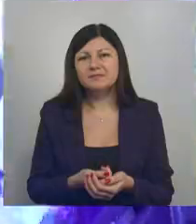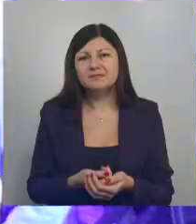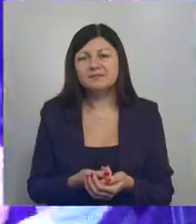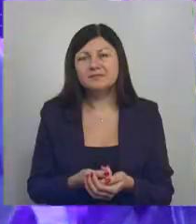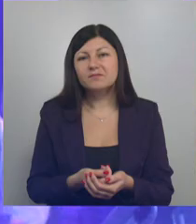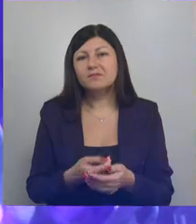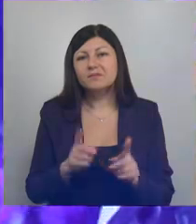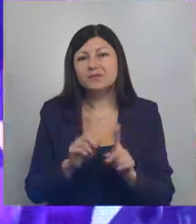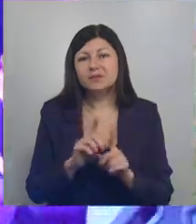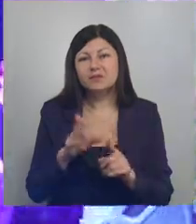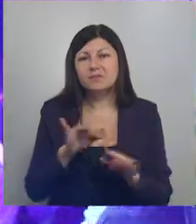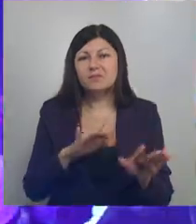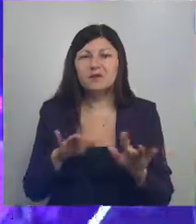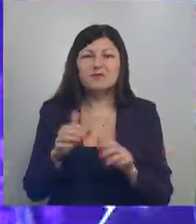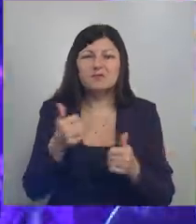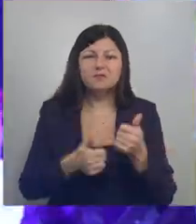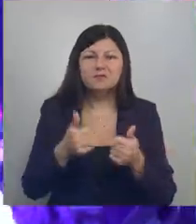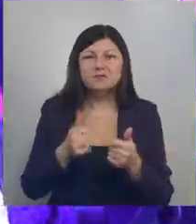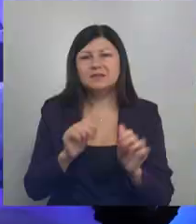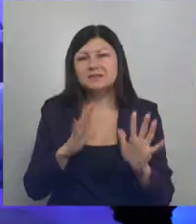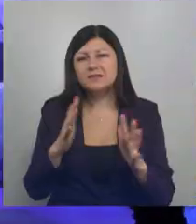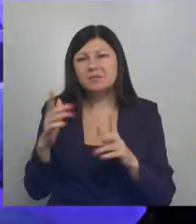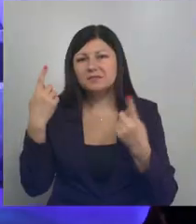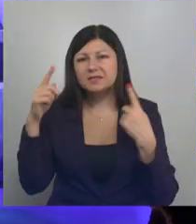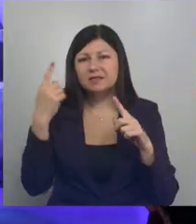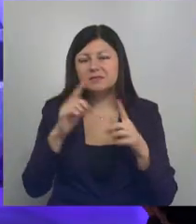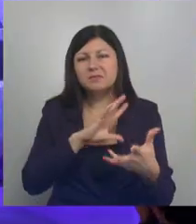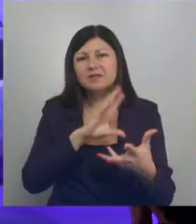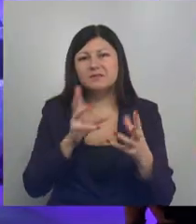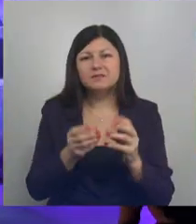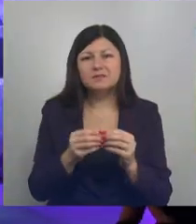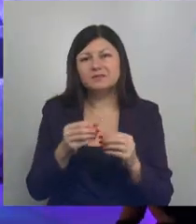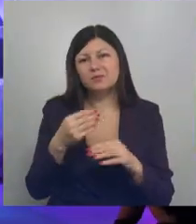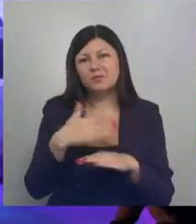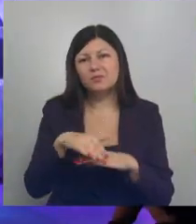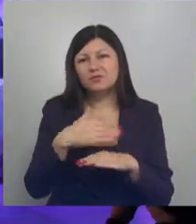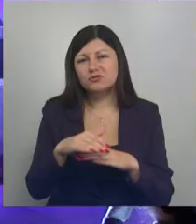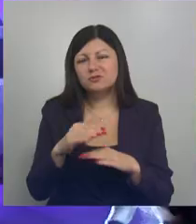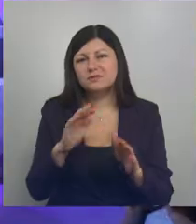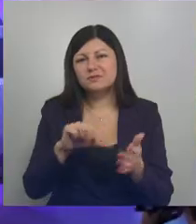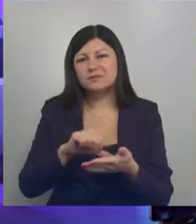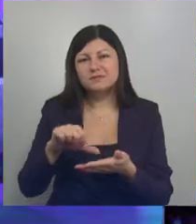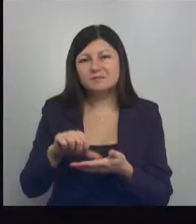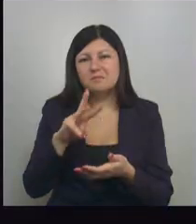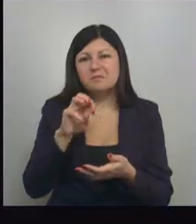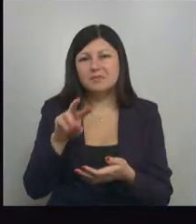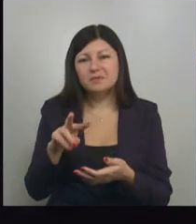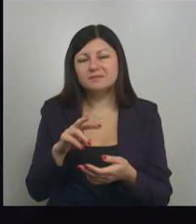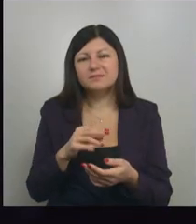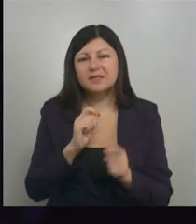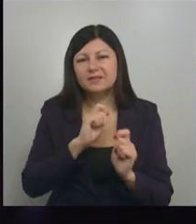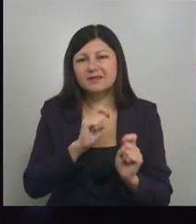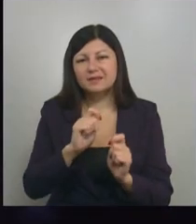Кроме того, в рамках марафона креативных событий подвели итоги фестиваля уличных культур «Мел» и наградили лучших участников. Анна